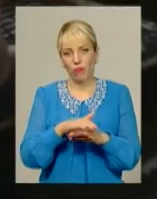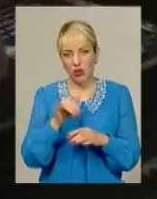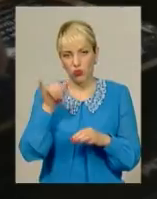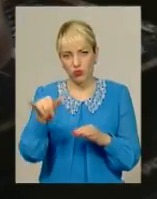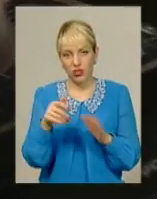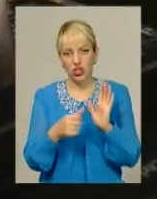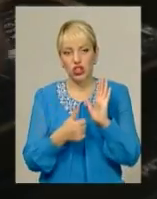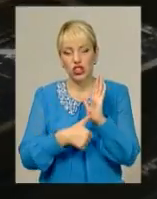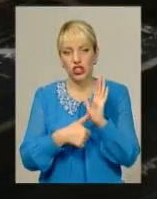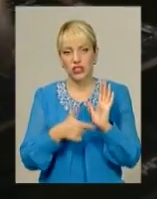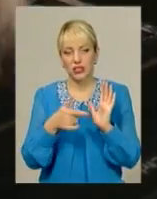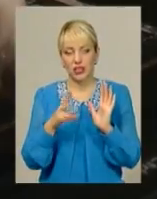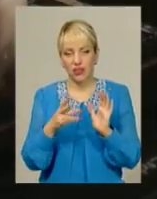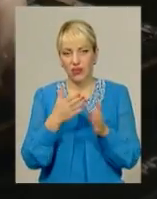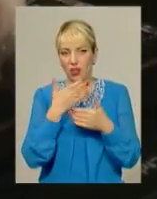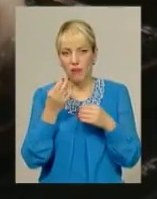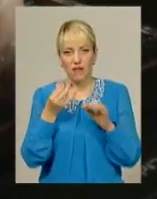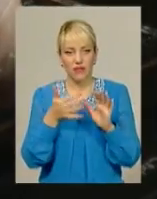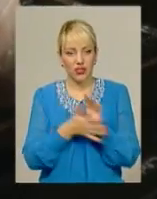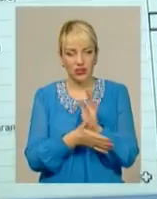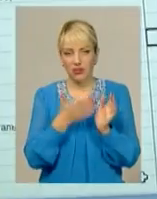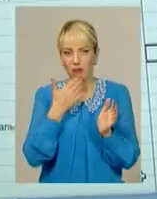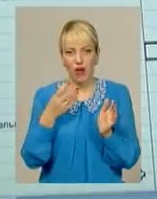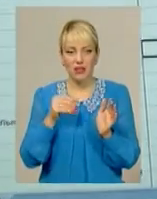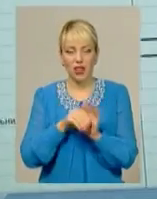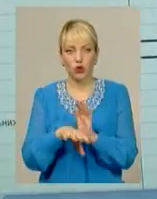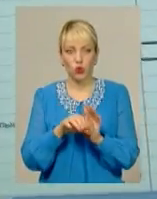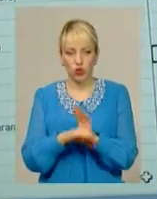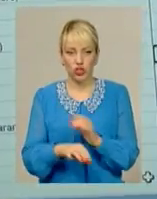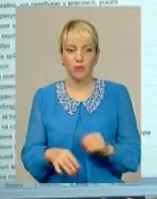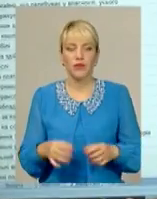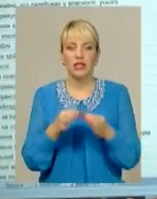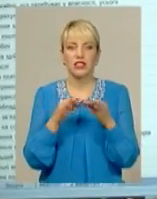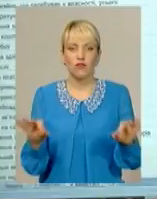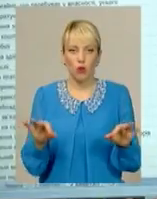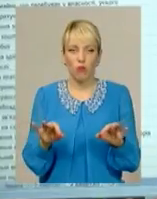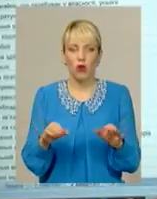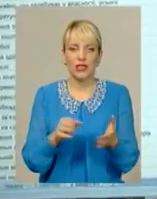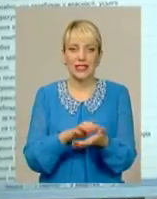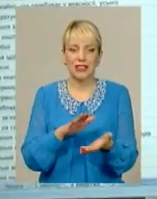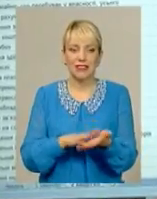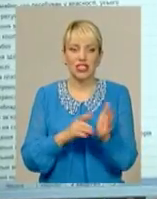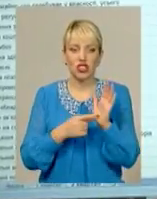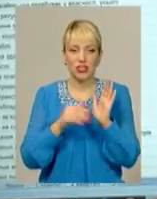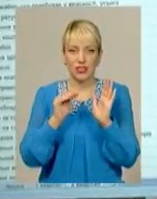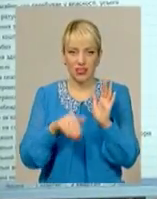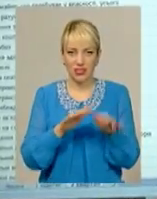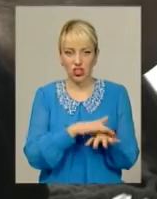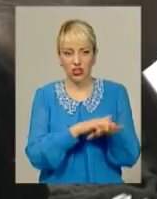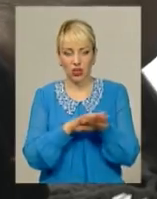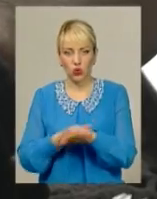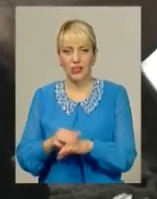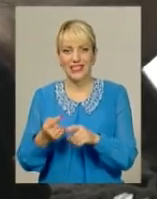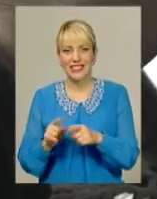жодних надходжень. Обласна організація «Свободи» задекларувала 6 тисяч гривень надходжень і все за членські внески. На